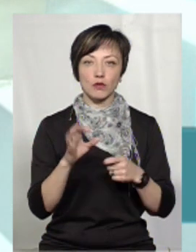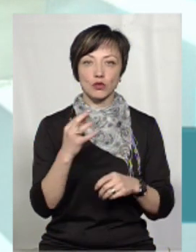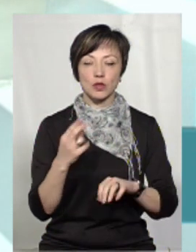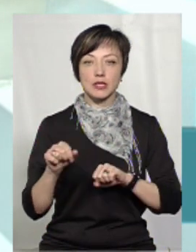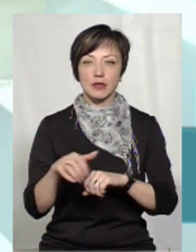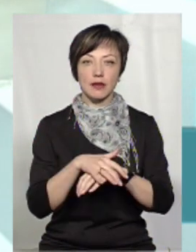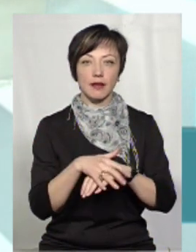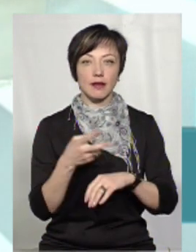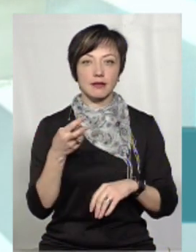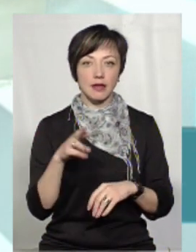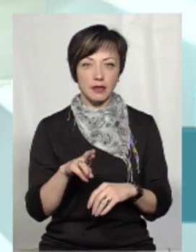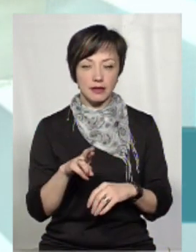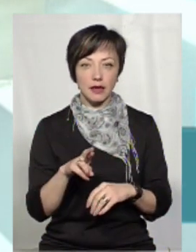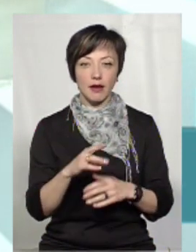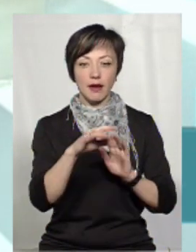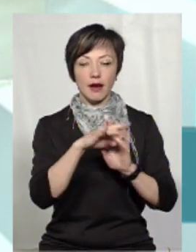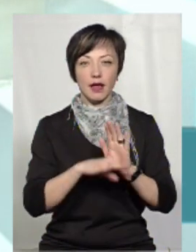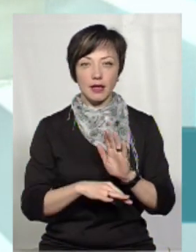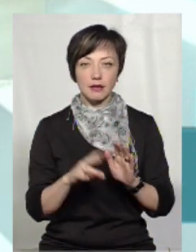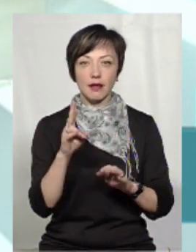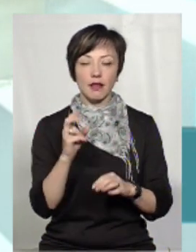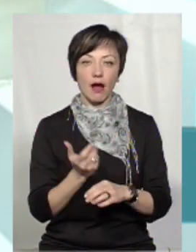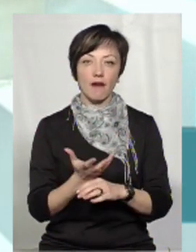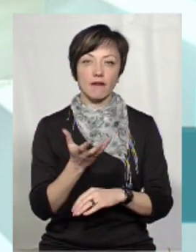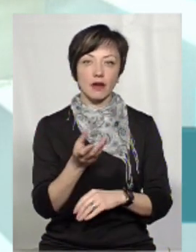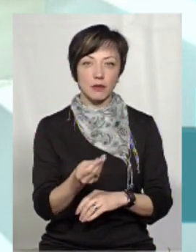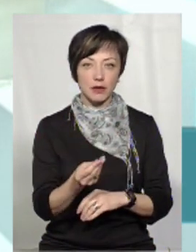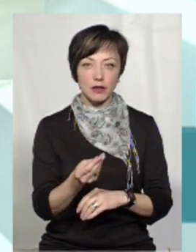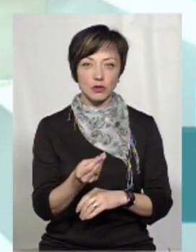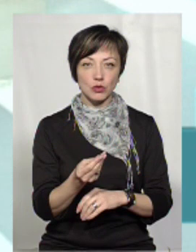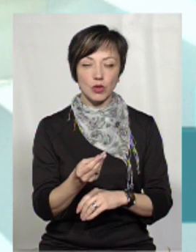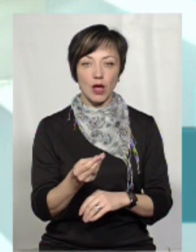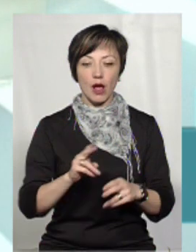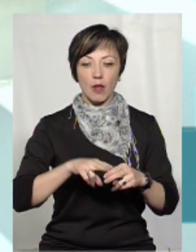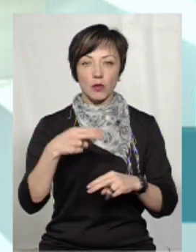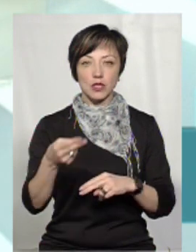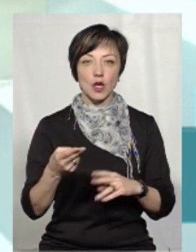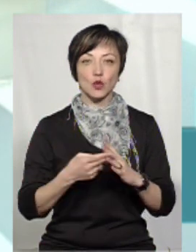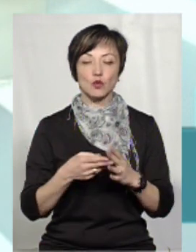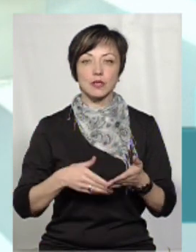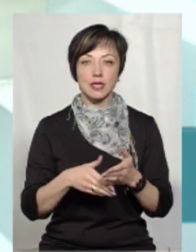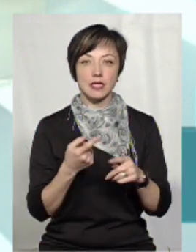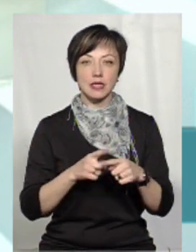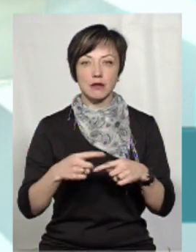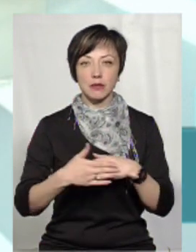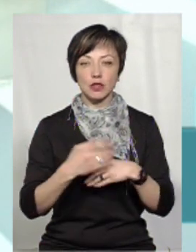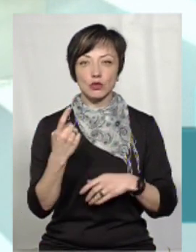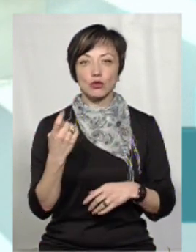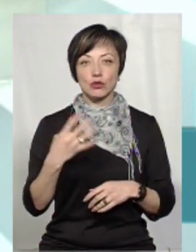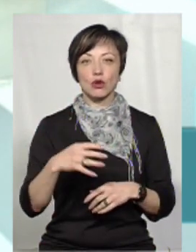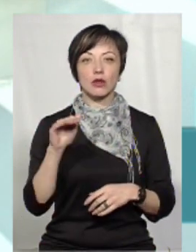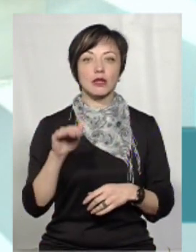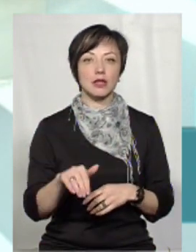соціального захисту населення, Мінсусполітики, реєстри на виплату на монетизацію субсидії. близько 140